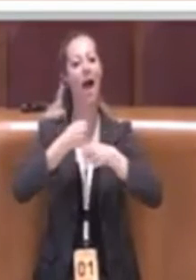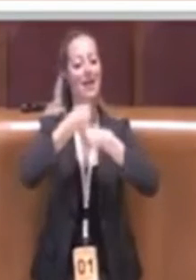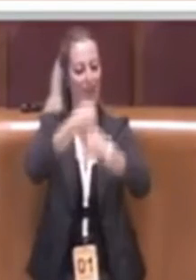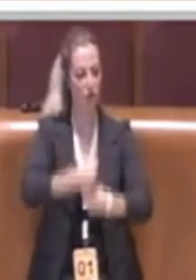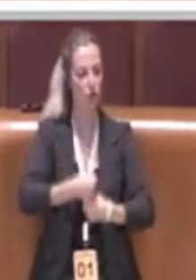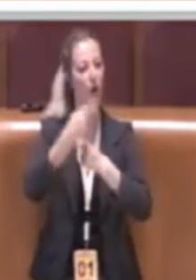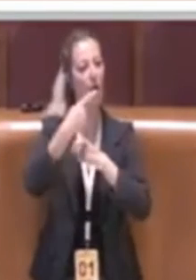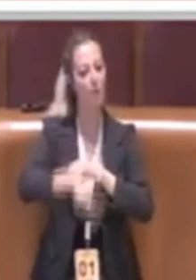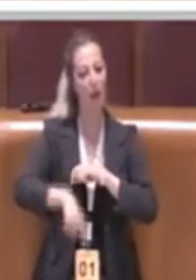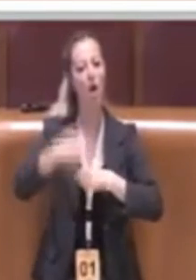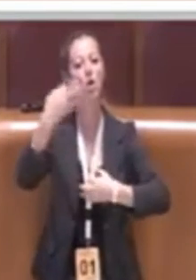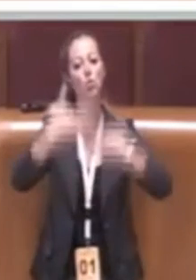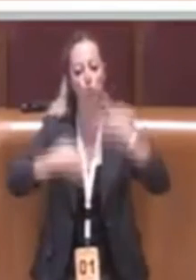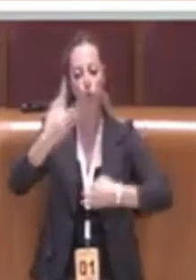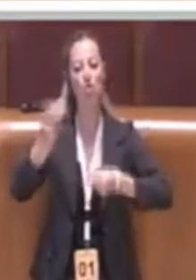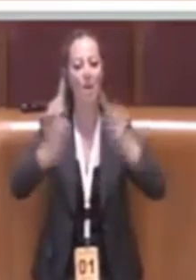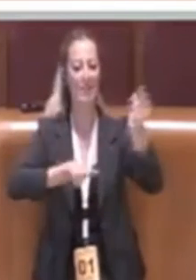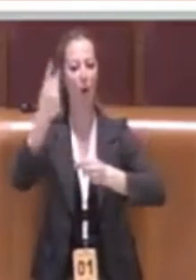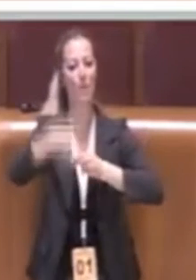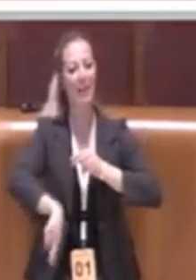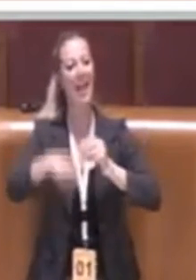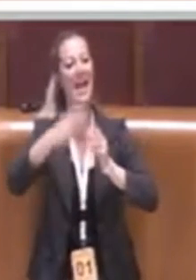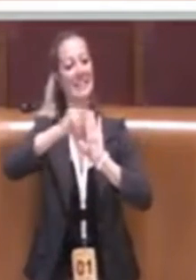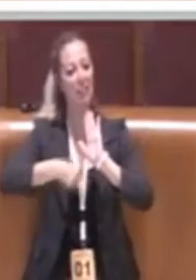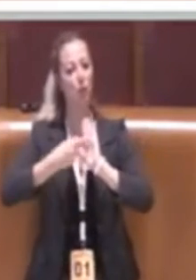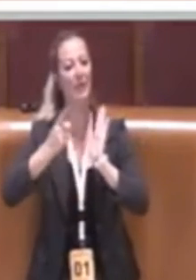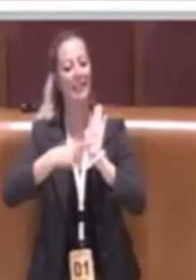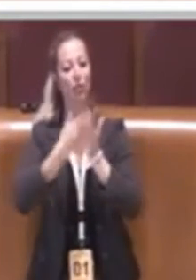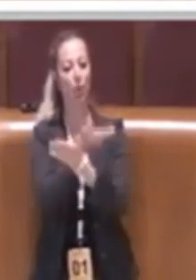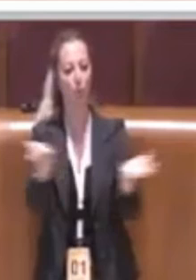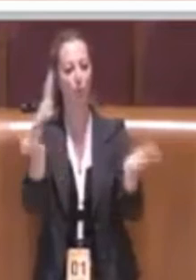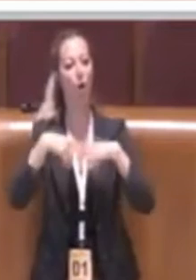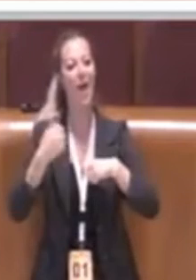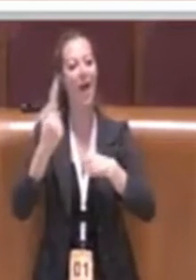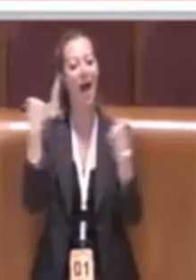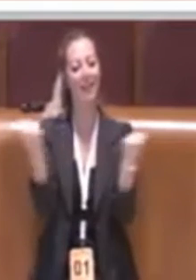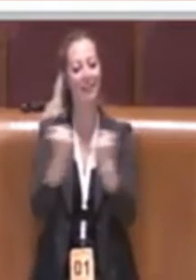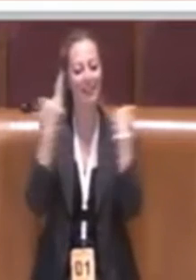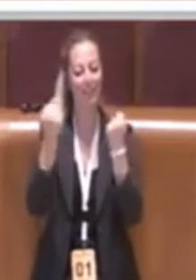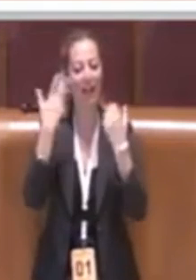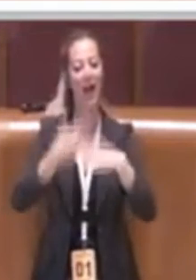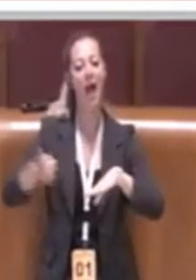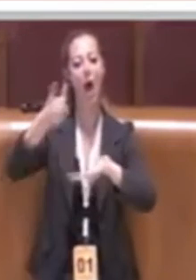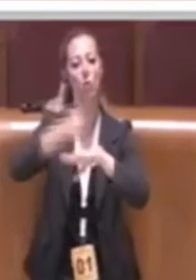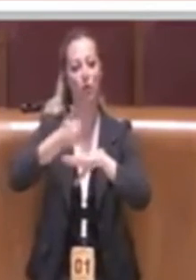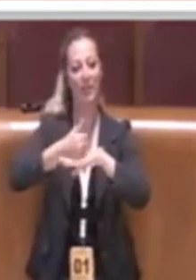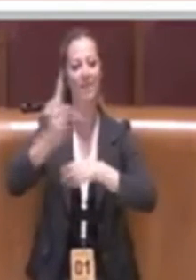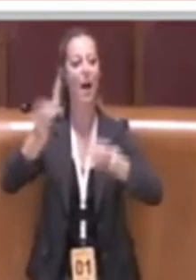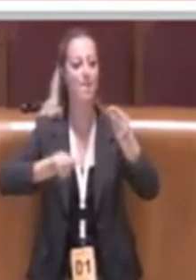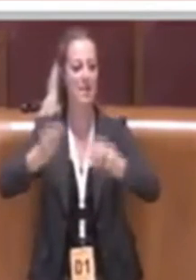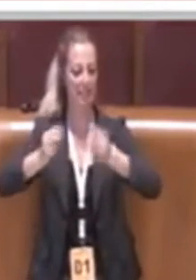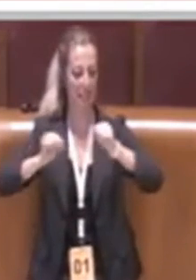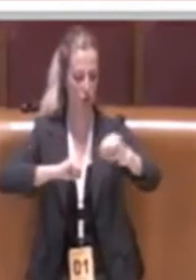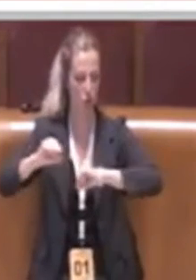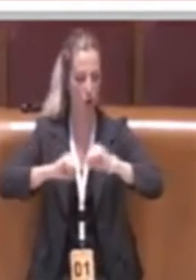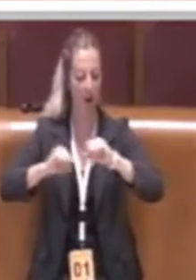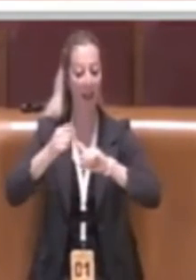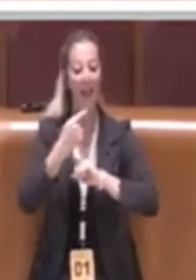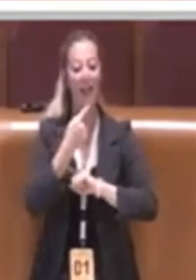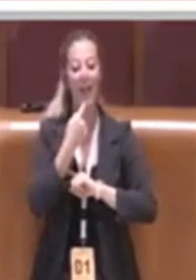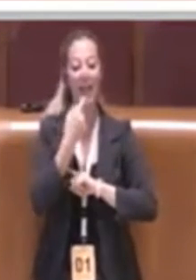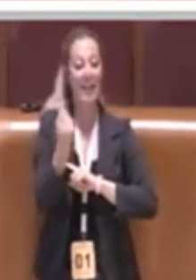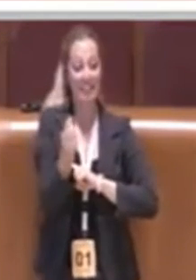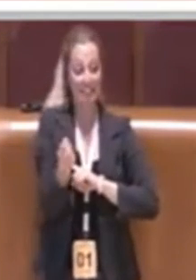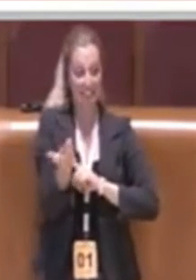amministrativo perché è scritto al diritto pubblico e all'attività autoritativa dell'amministrazione si intendono